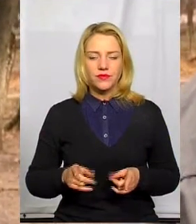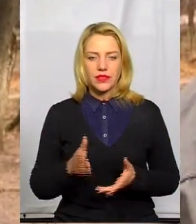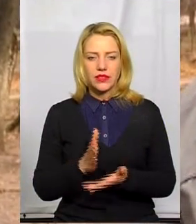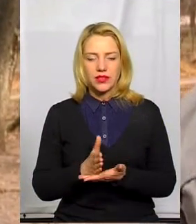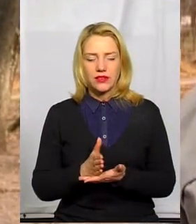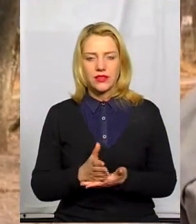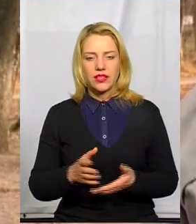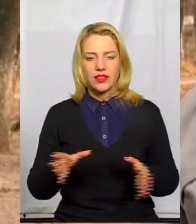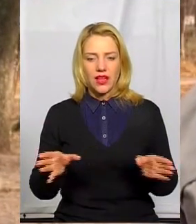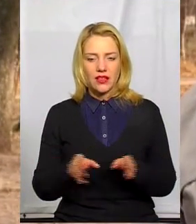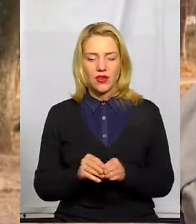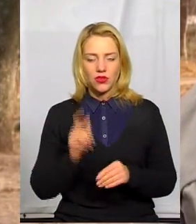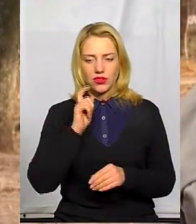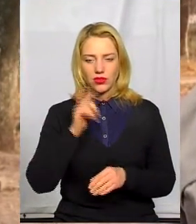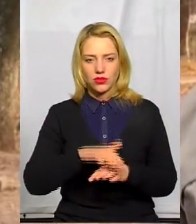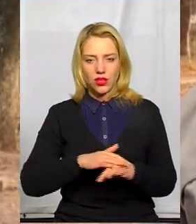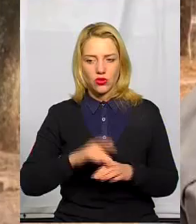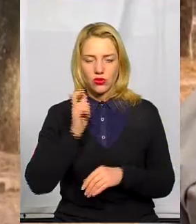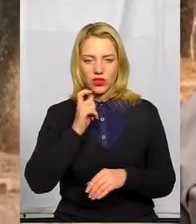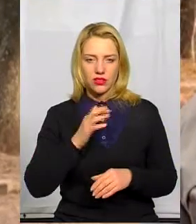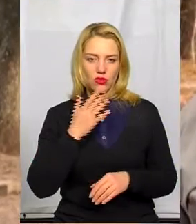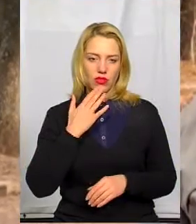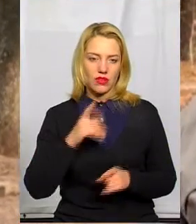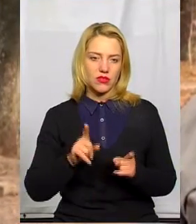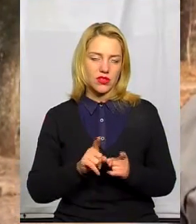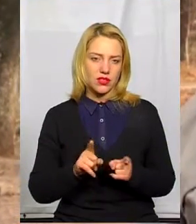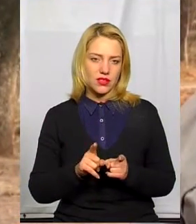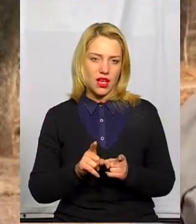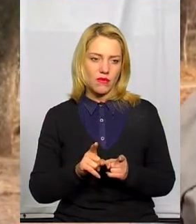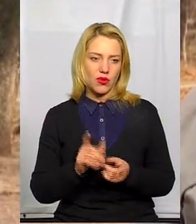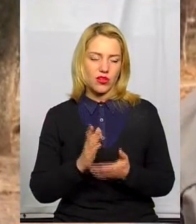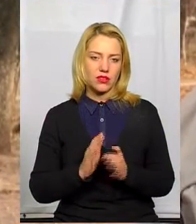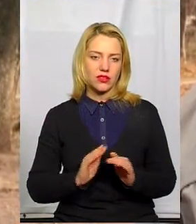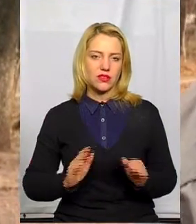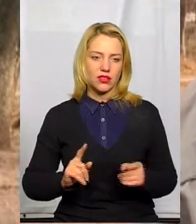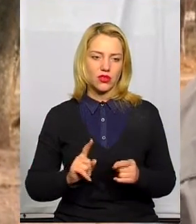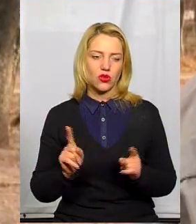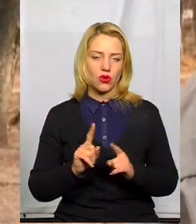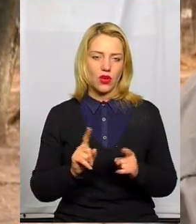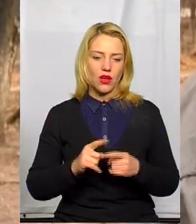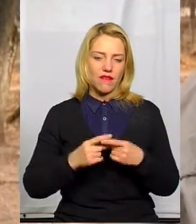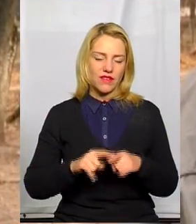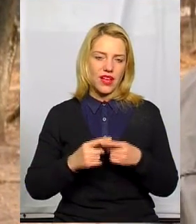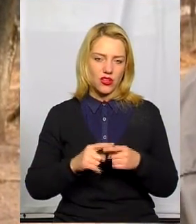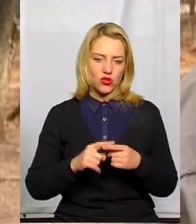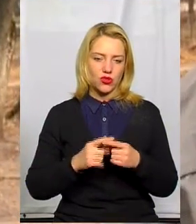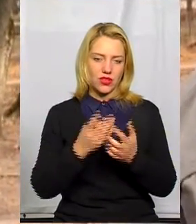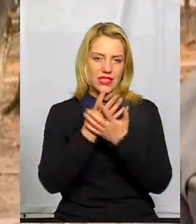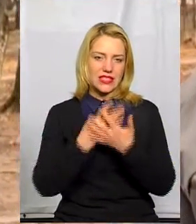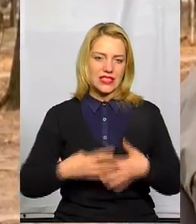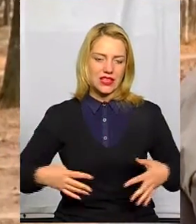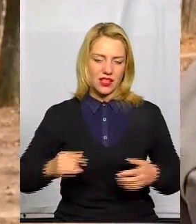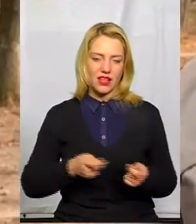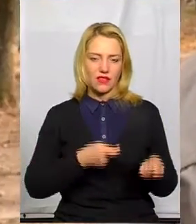єднання українського народу, української нації. І так само є діти, які в'яжуть ті самі маскувальні сітки і везуть їх на